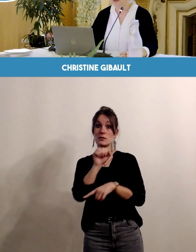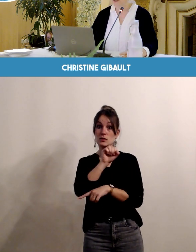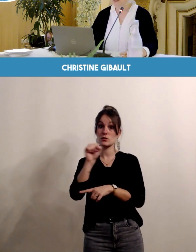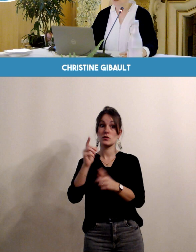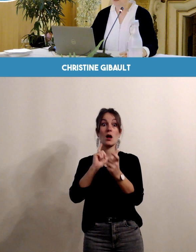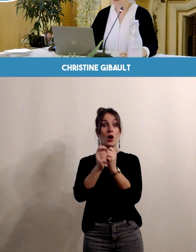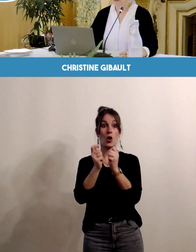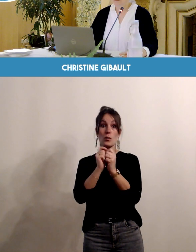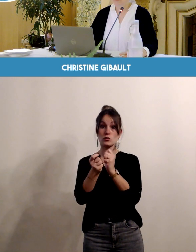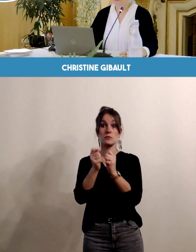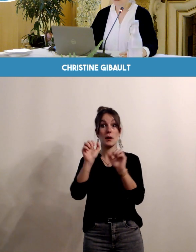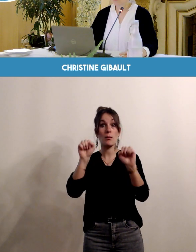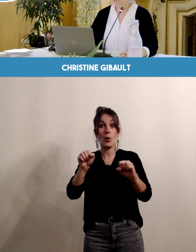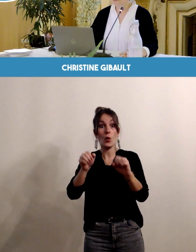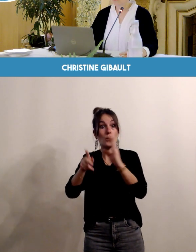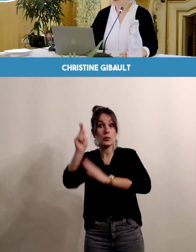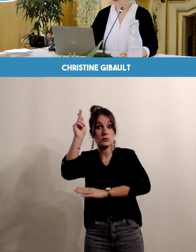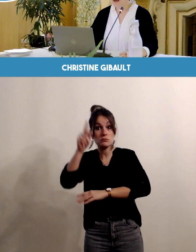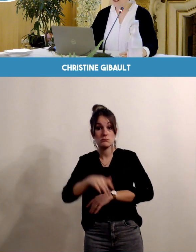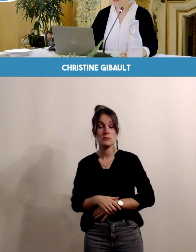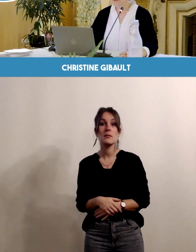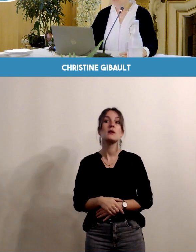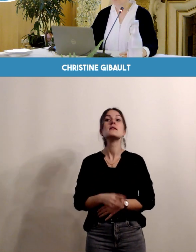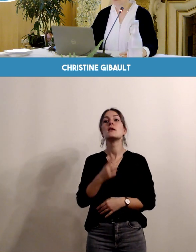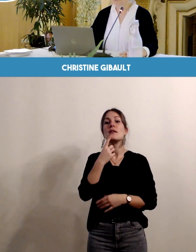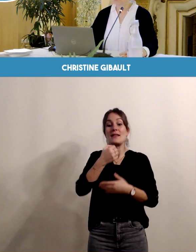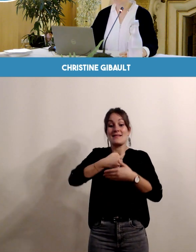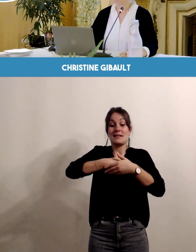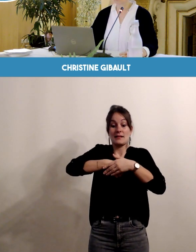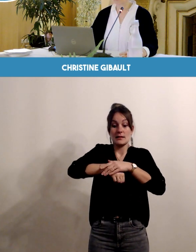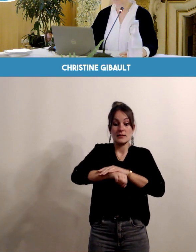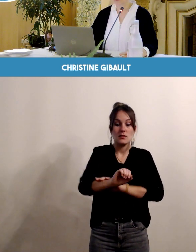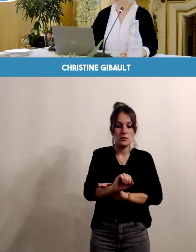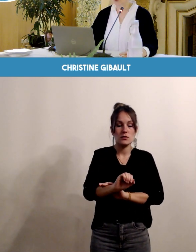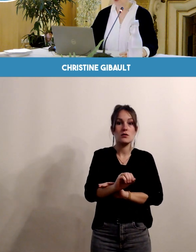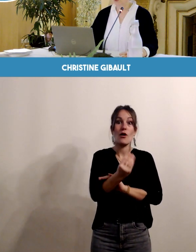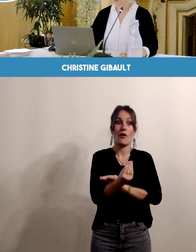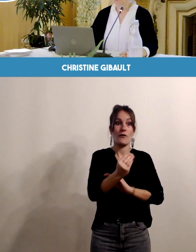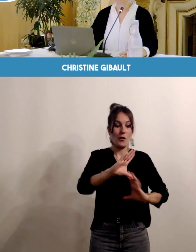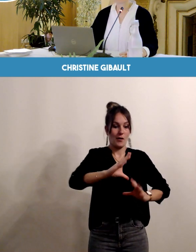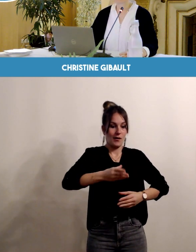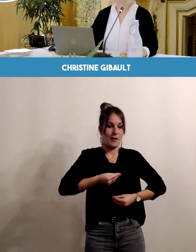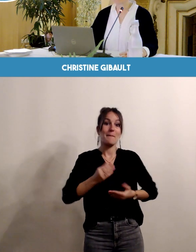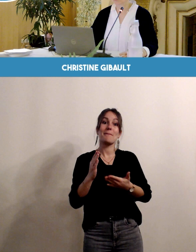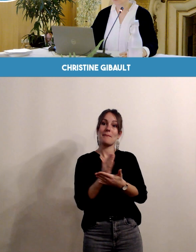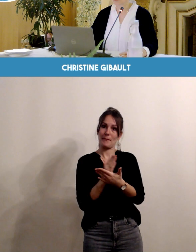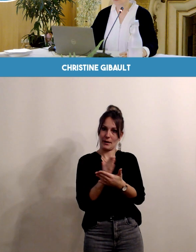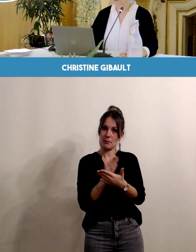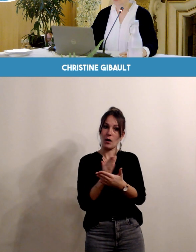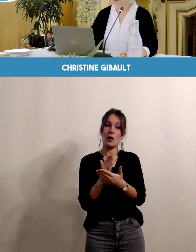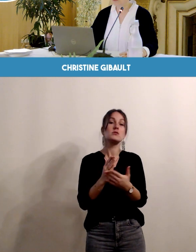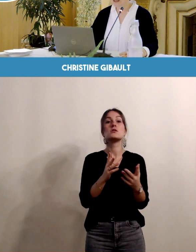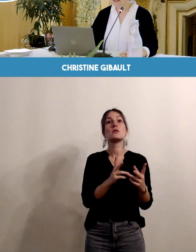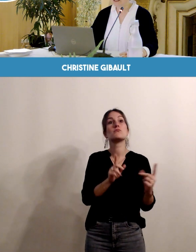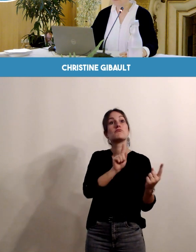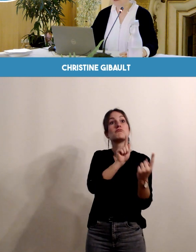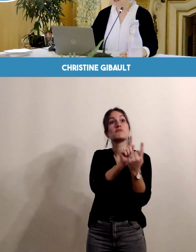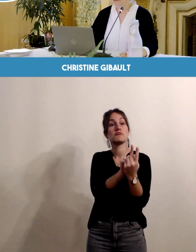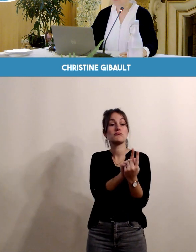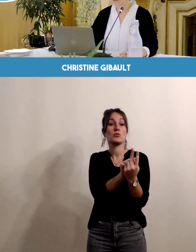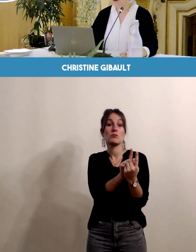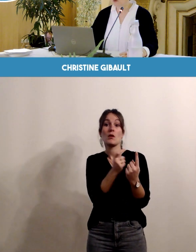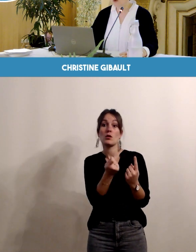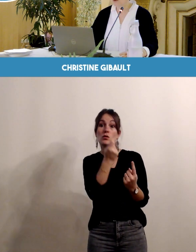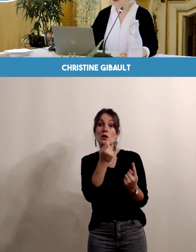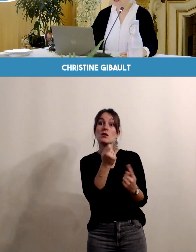davantage. C'est quelque chose qui vous prépare à la naissance et à l'accueil de votre enfant au moyen de séances éducatives,